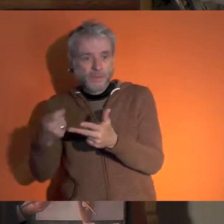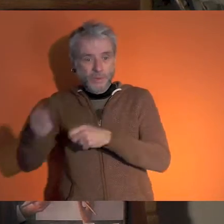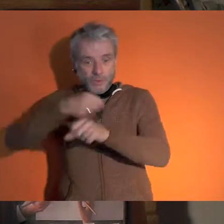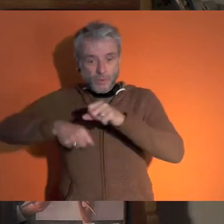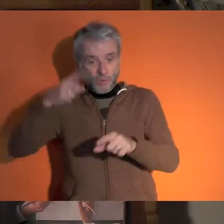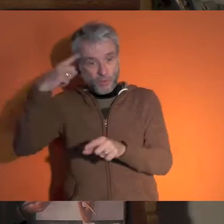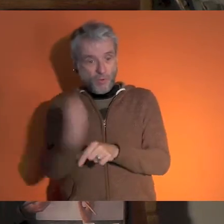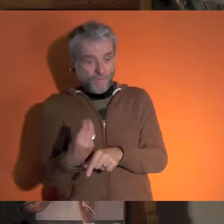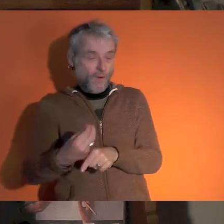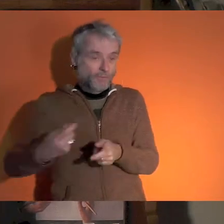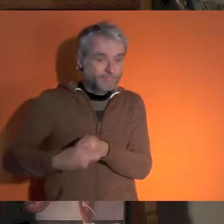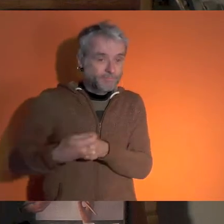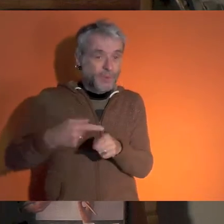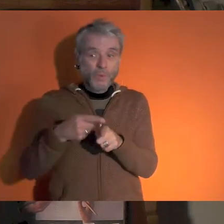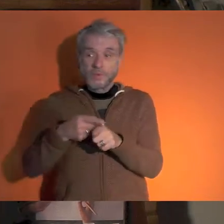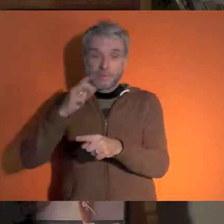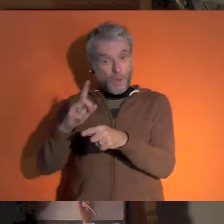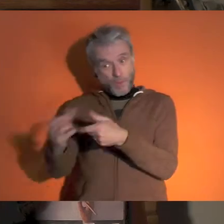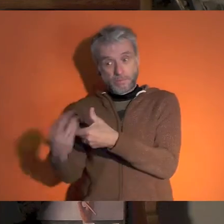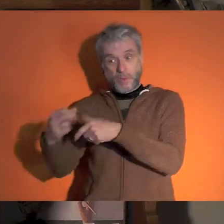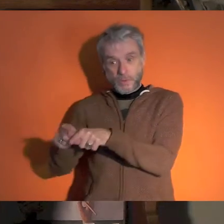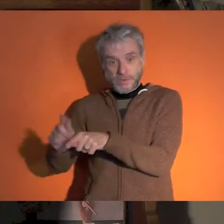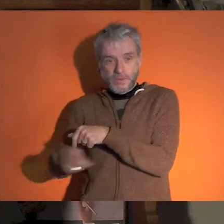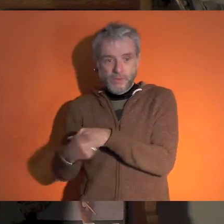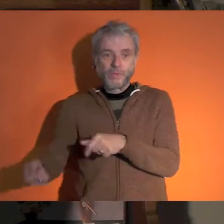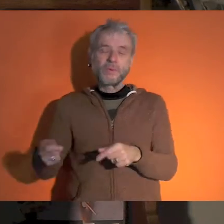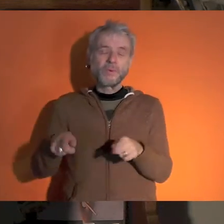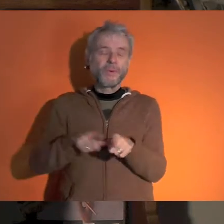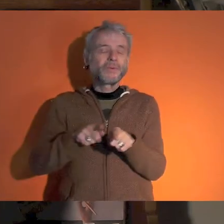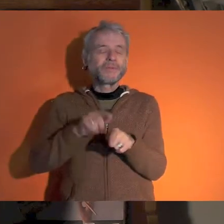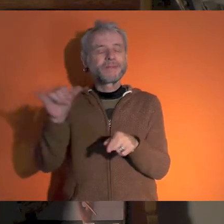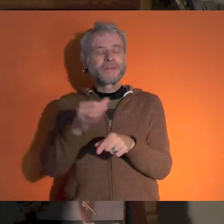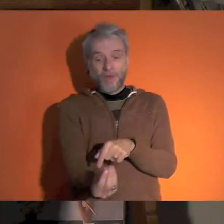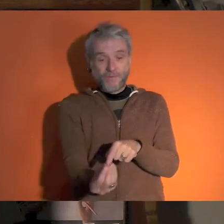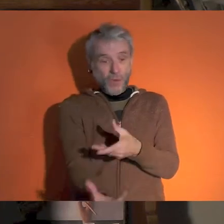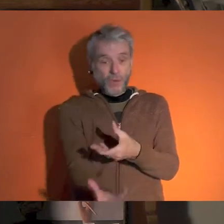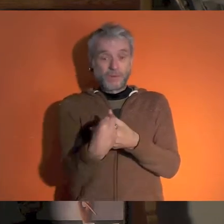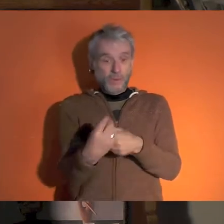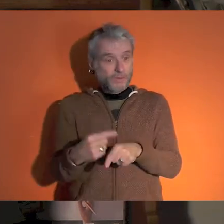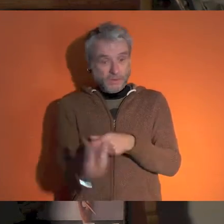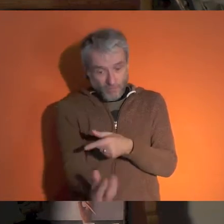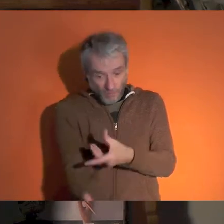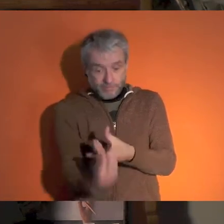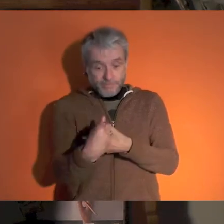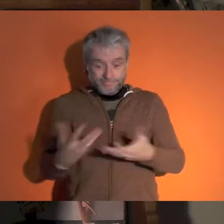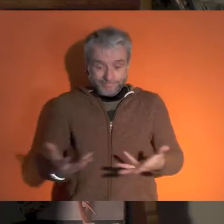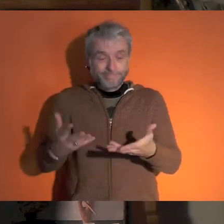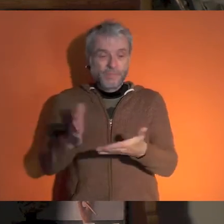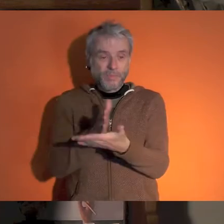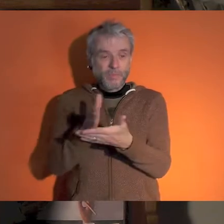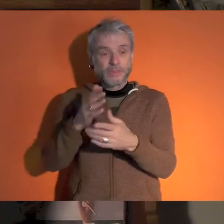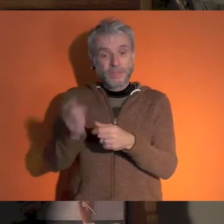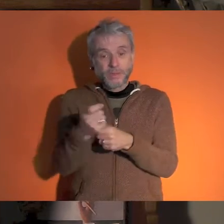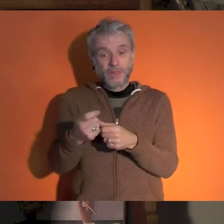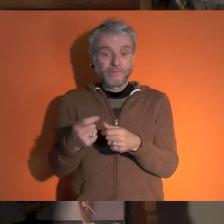créent l'éducation autour de l'enfant. Ce sont aussi évidemment les parents, ce sont aussi évidemment les enfants.